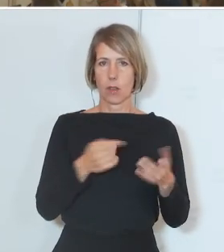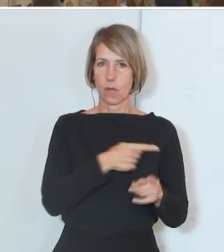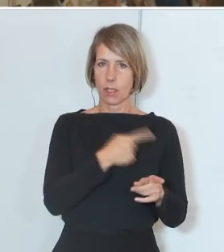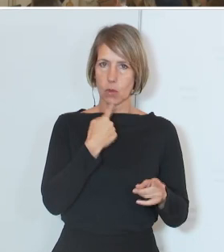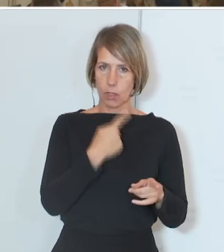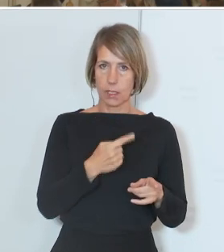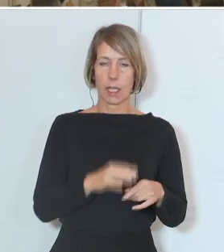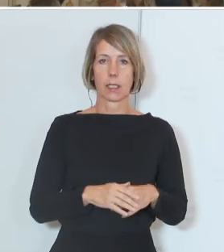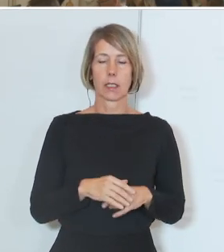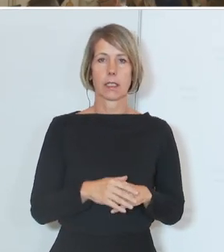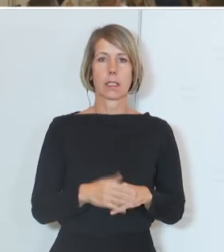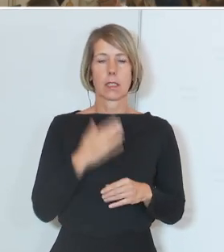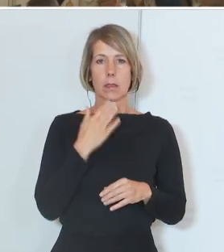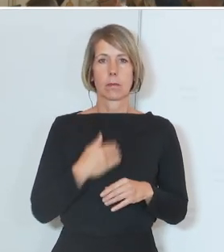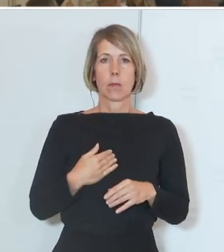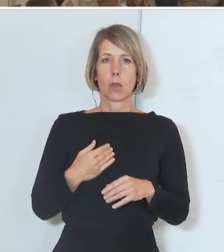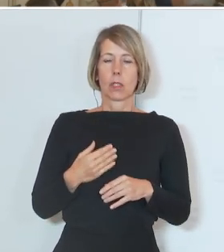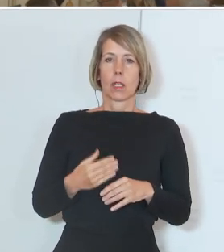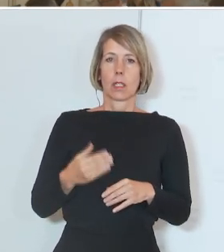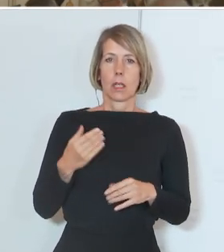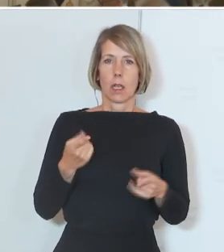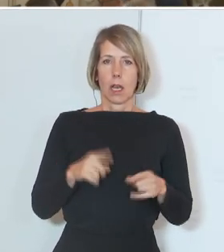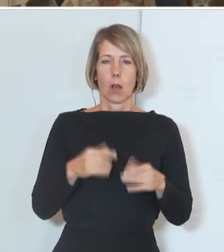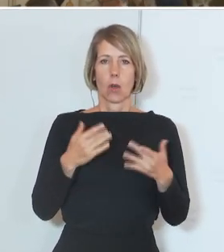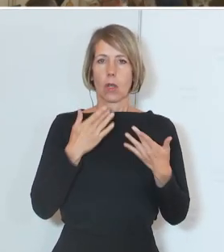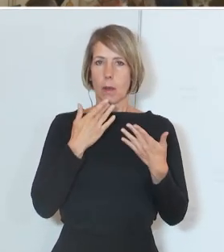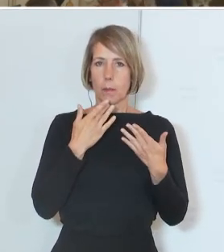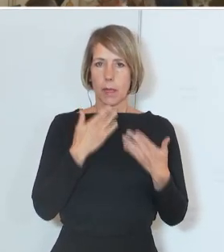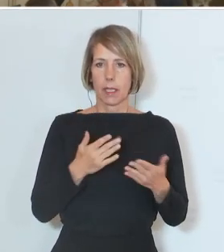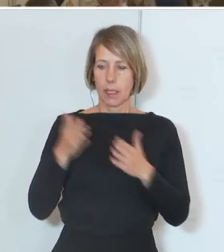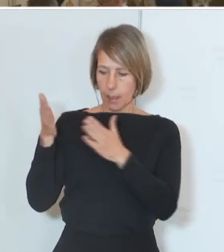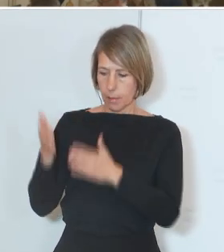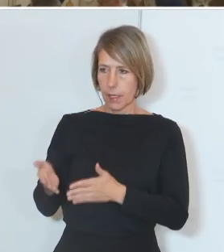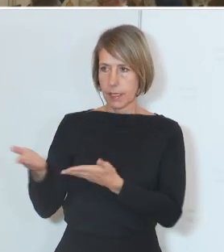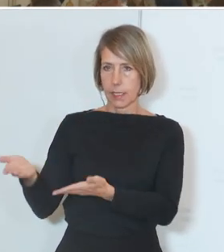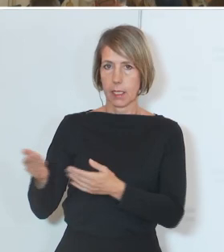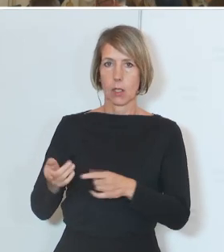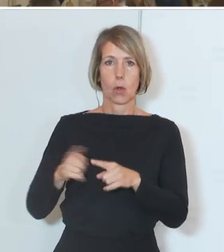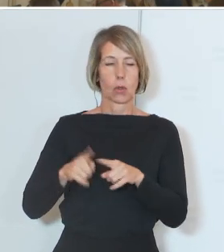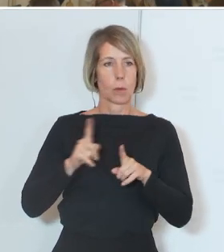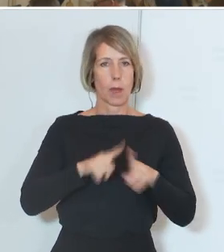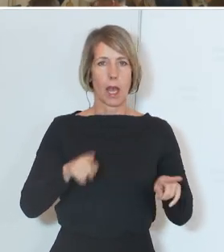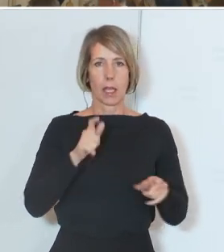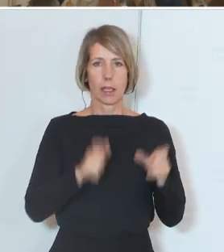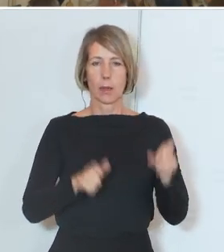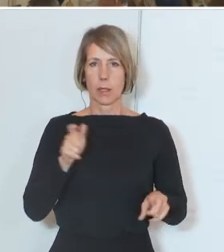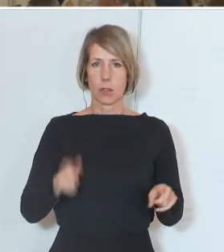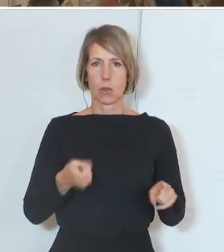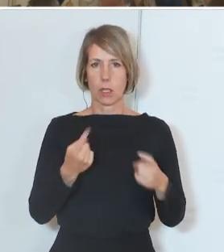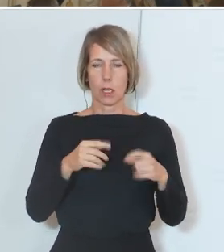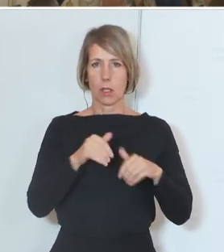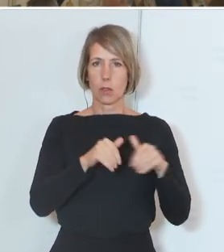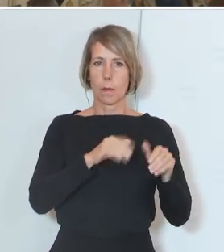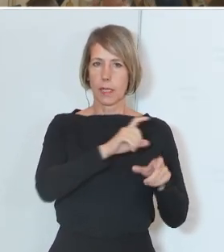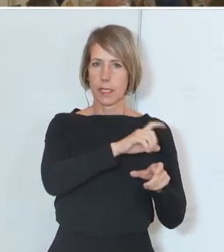was du ausgeführt hast und möchte es einmal zum Anlass nehmen, mich zu bedanken bei dir, aber auch bei allen anderen Ministerien, die